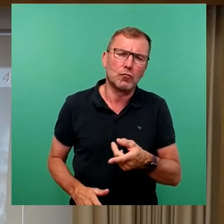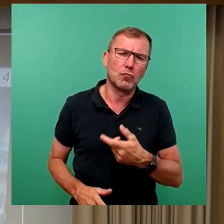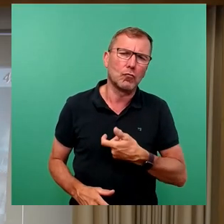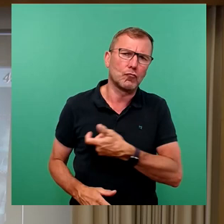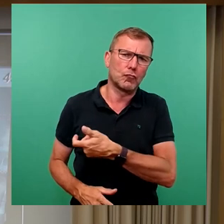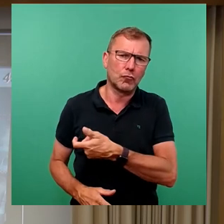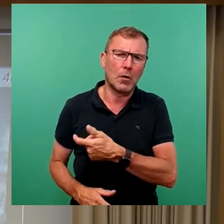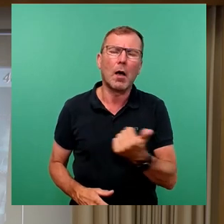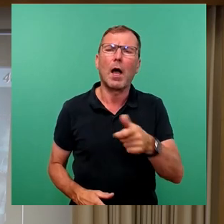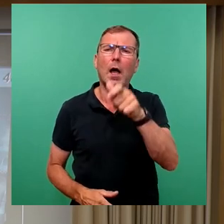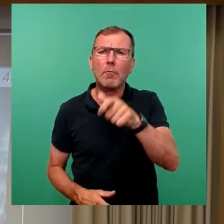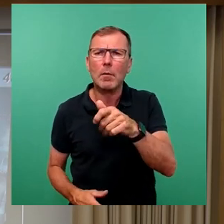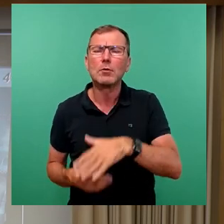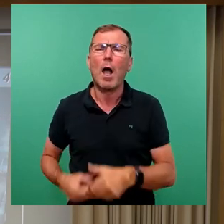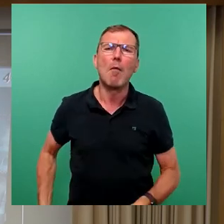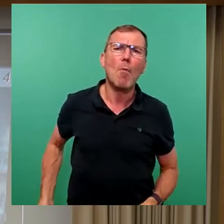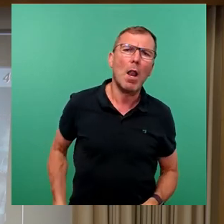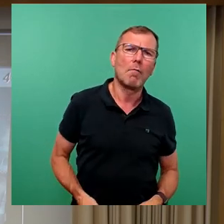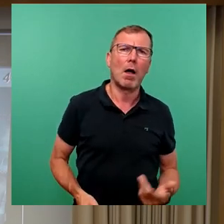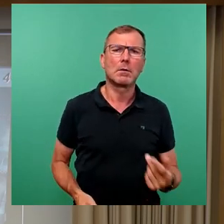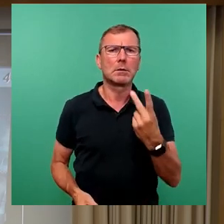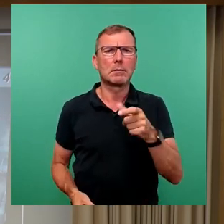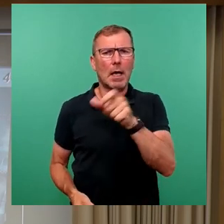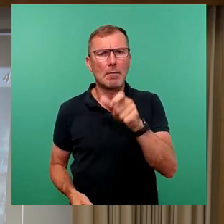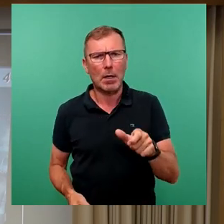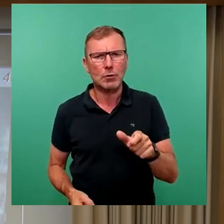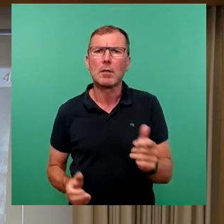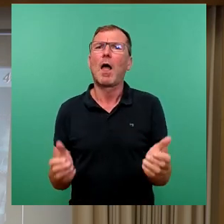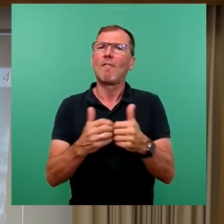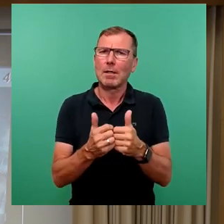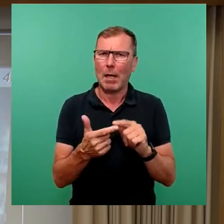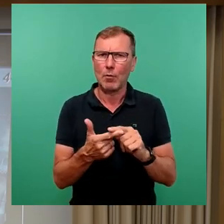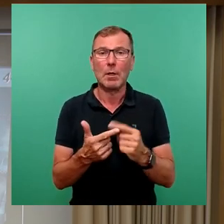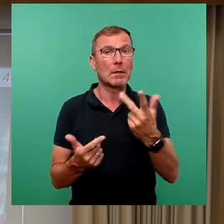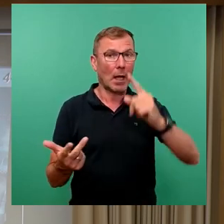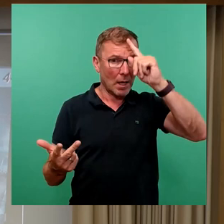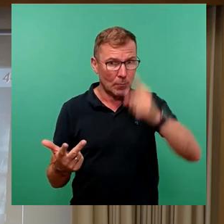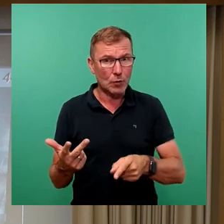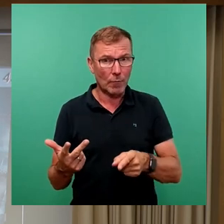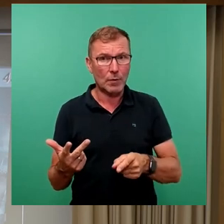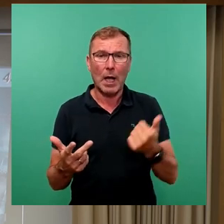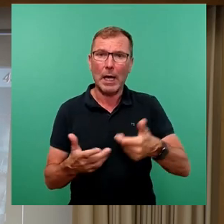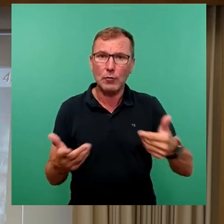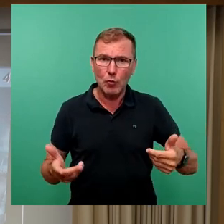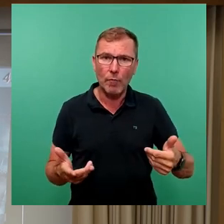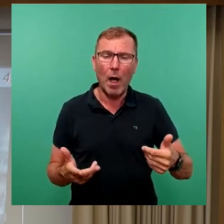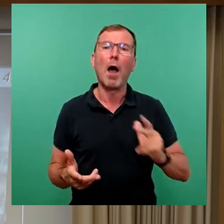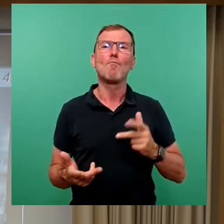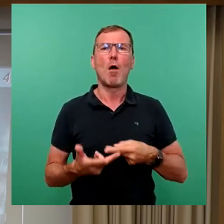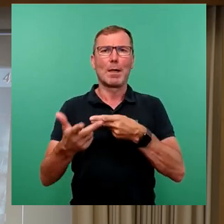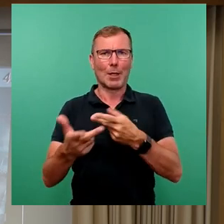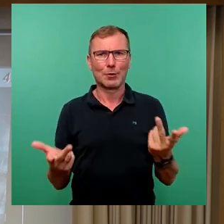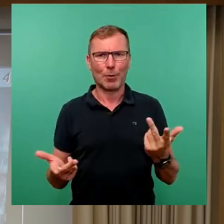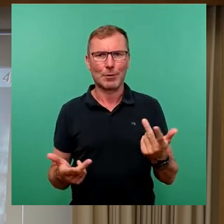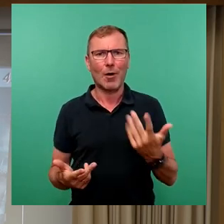Bollerwagen sind unaufhaltsam, zwei Menschen und ein Anliegen sind eine Versammlung, drei Besoffene und ein Sofa, ein Möbeltransport und bis zu